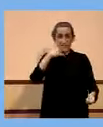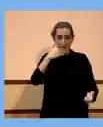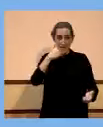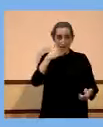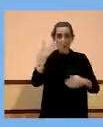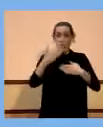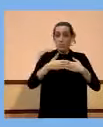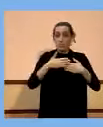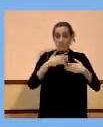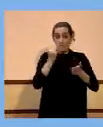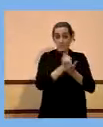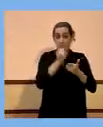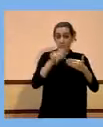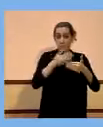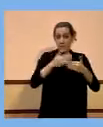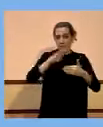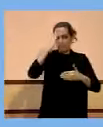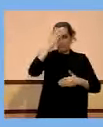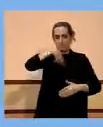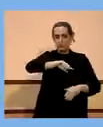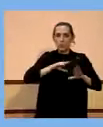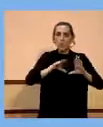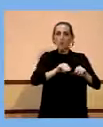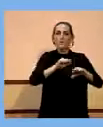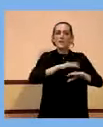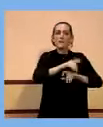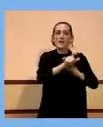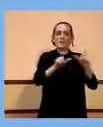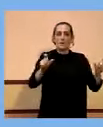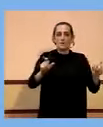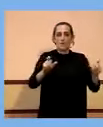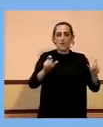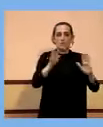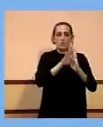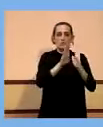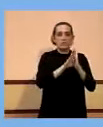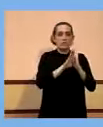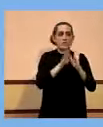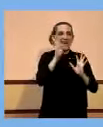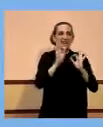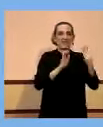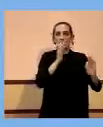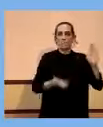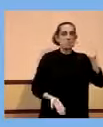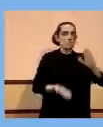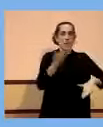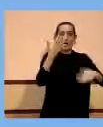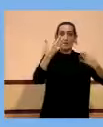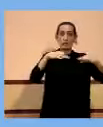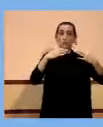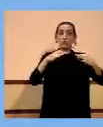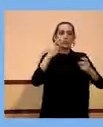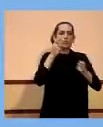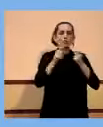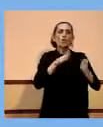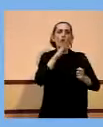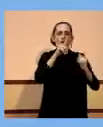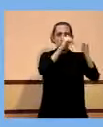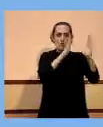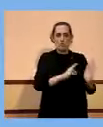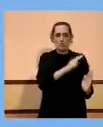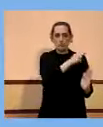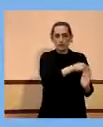sobretot, la utilitzem en les persones que tenen condicions de molt alt risc que normalment estan controlades des dels hospitals.